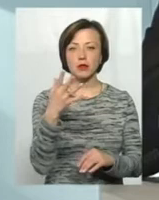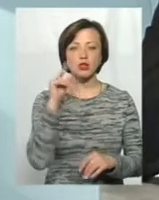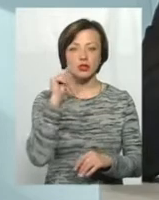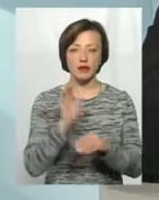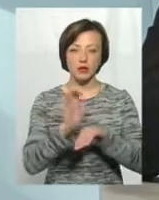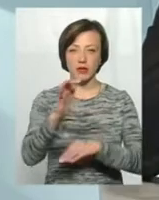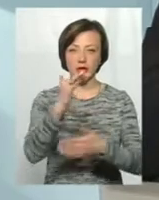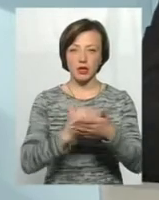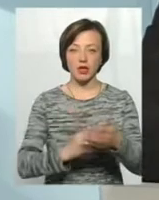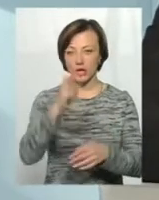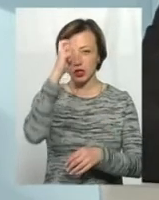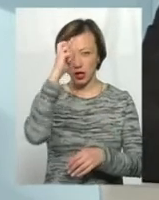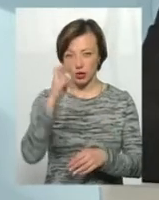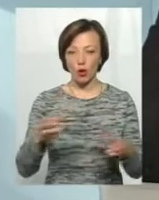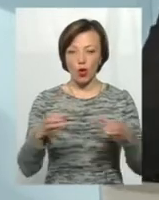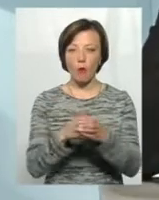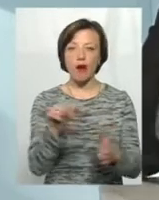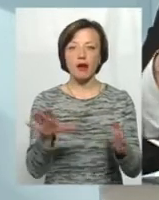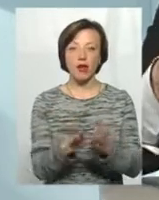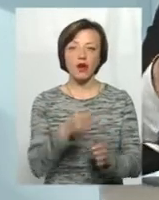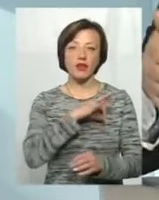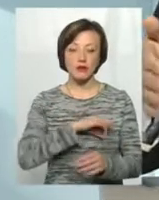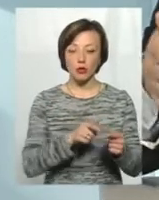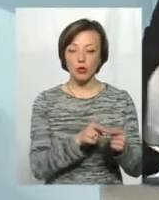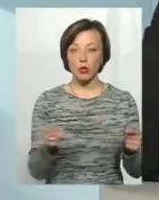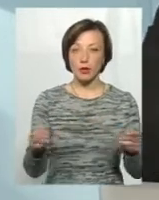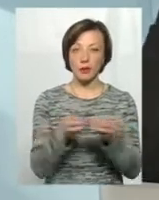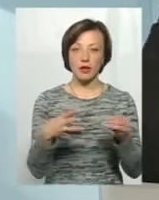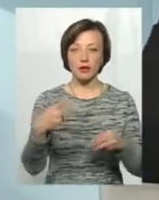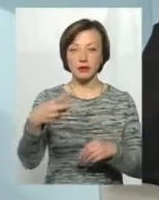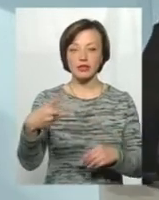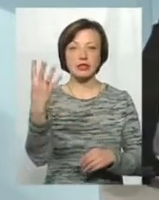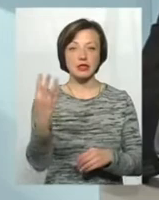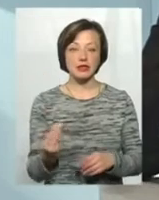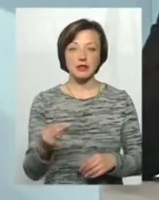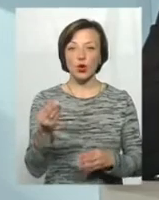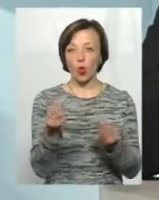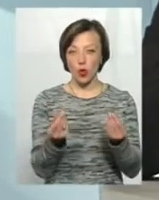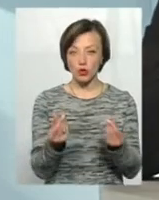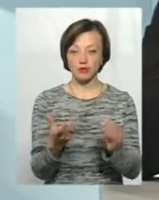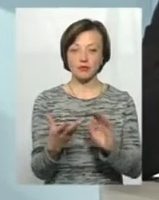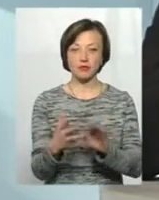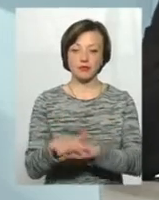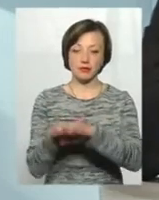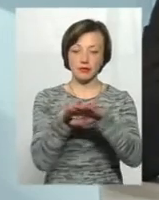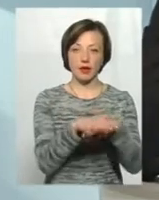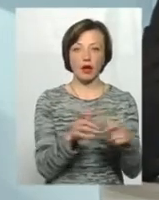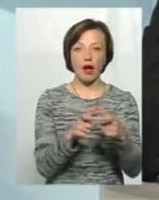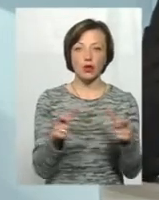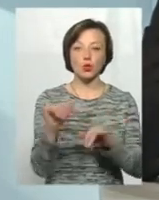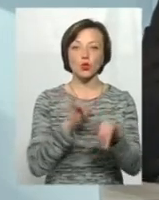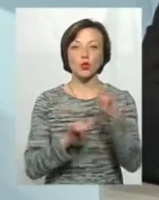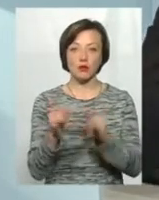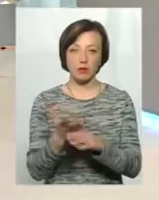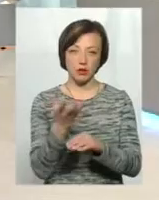реєстри в Держком енергоефективності і протягом 15-20 днів ці кошти заходять на картку, з якої були здійснені